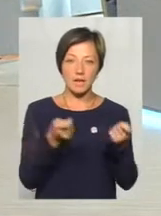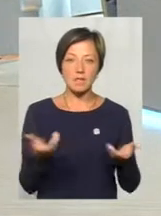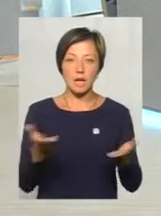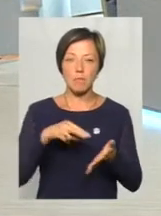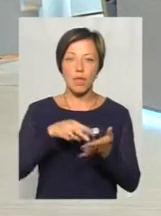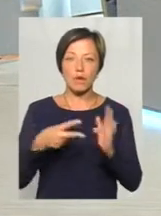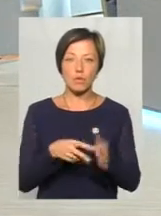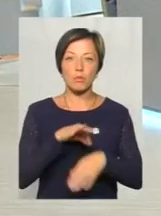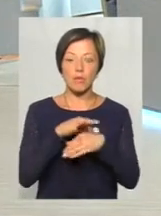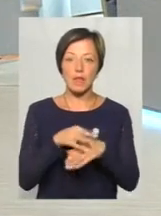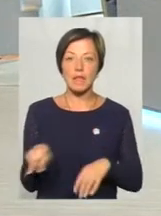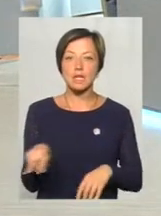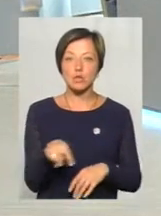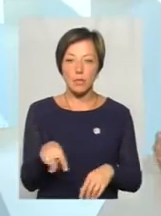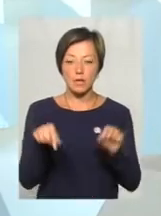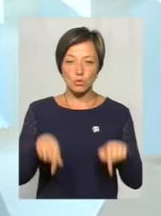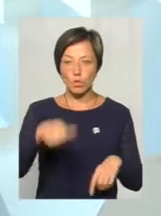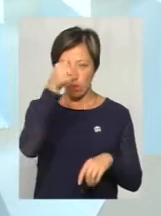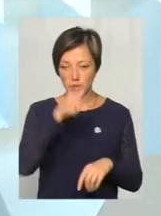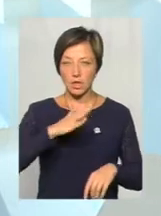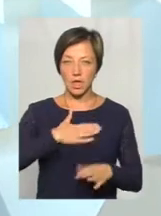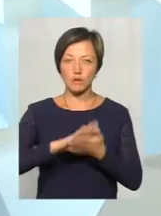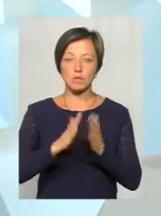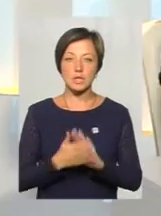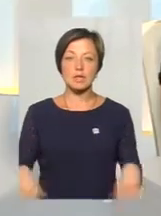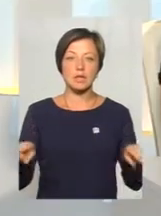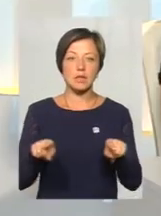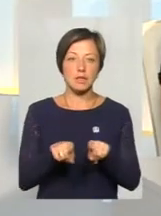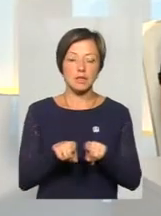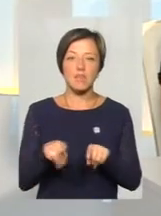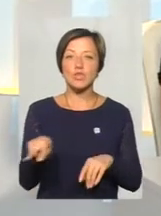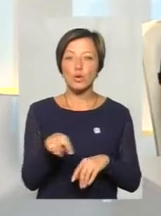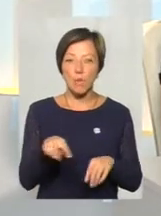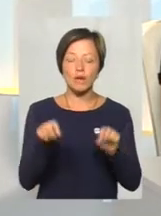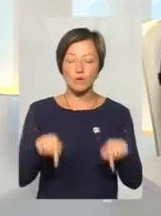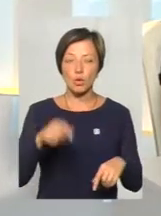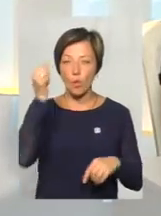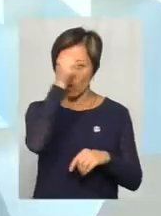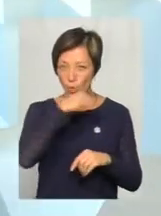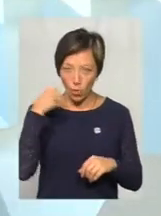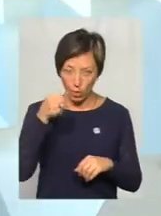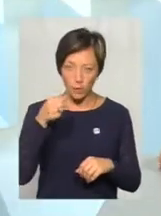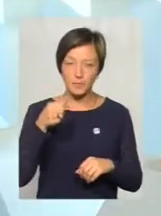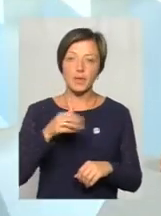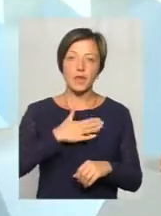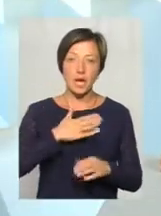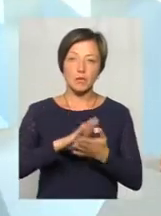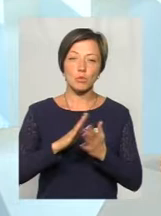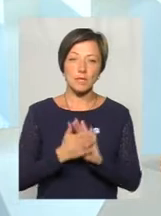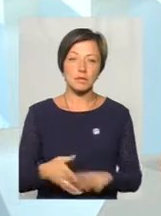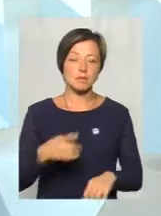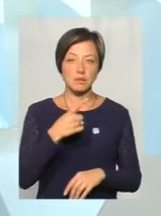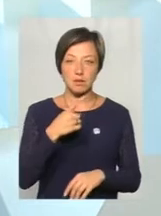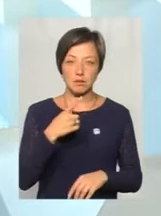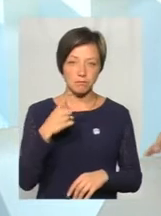який ми плануємо провести в листопаді цього місяця. Наша позиція буде однозначно,